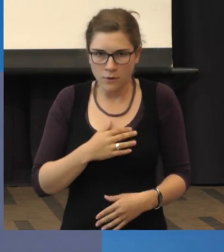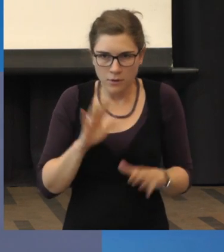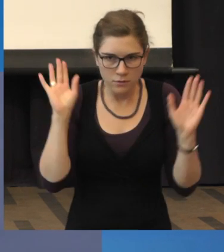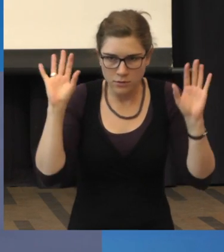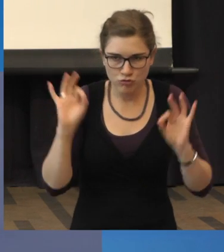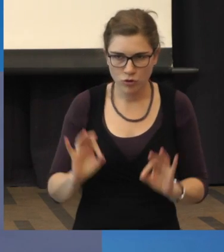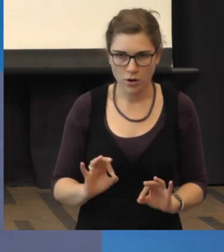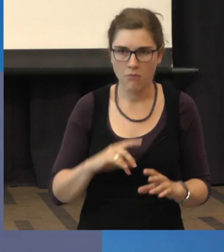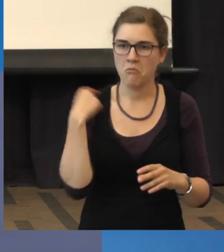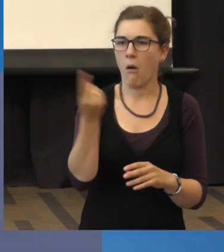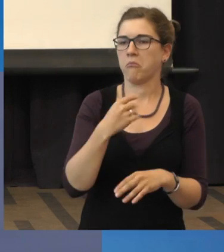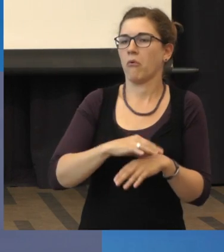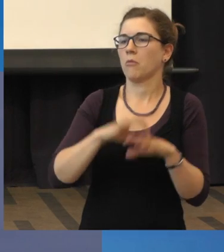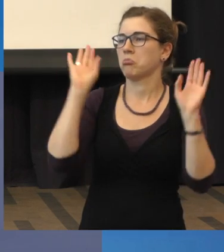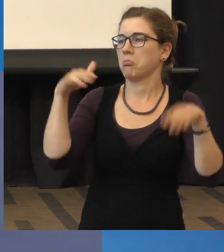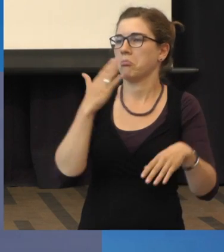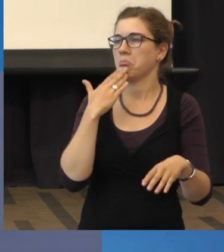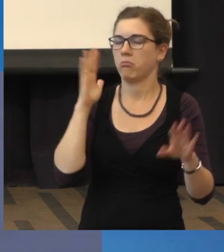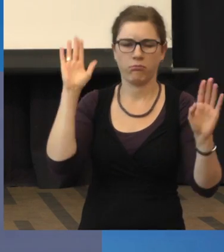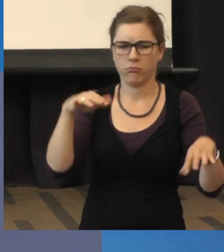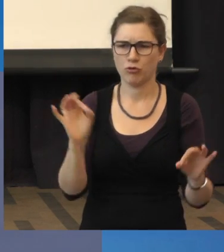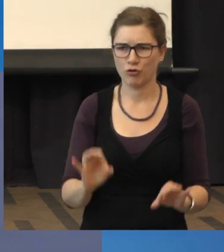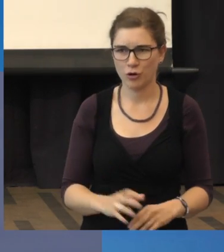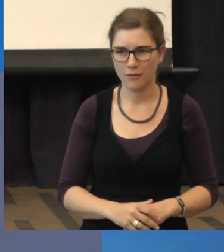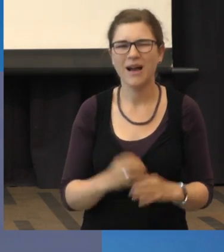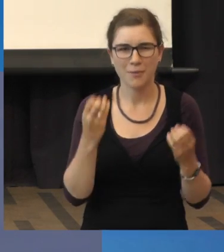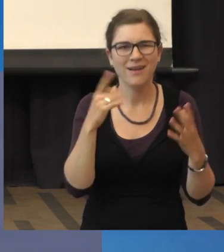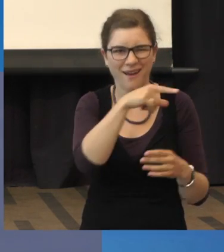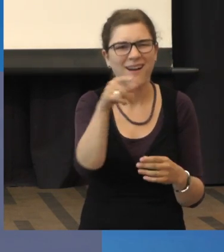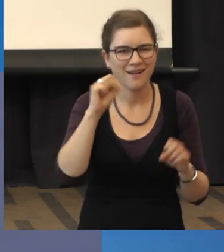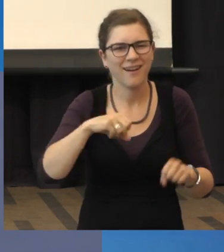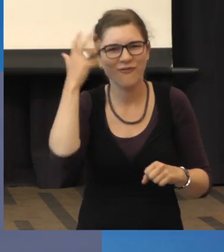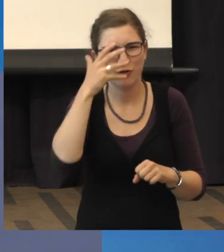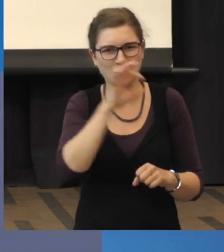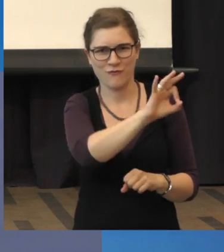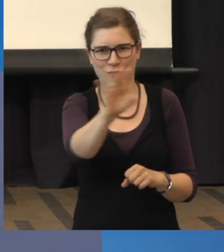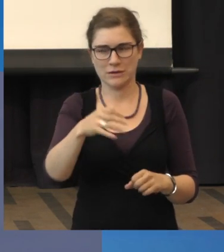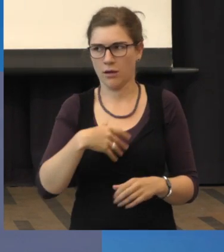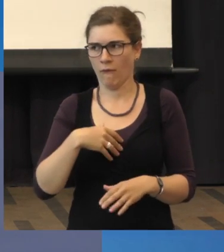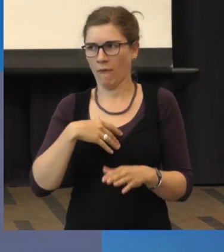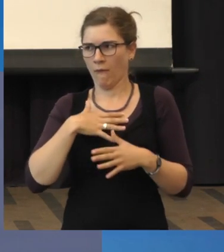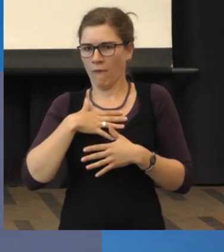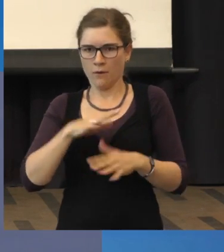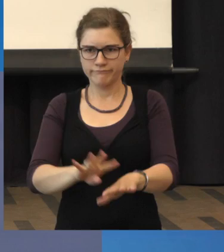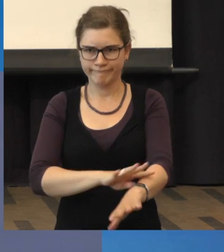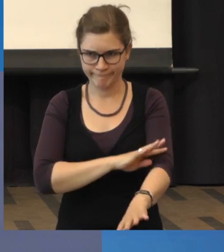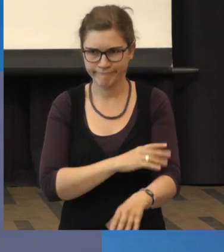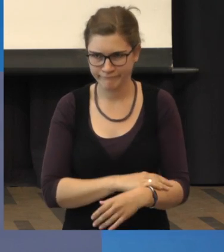ja fötterlich. Wir als Ophthalmologen sagen, wieso ist das gar nicht so schlimm? Aber ich kann mir das schon vorstellen. Als Nicht-Augenarzt